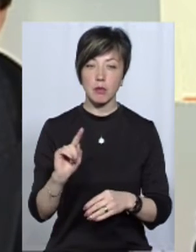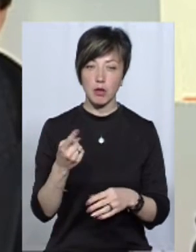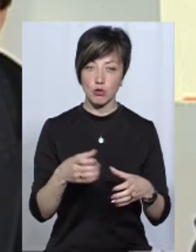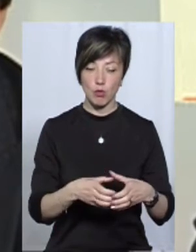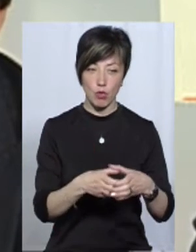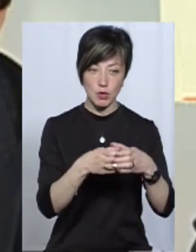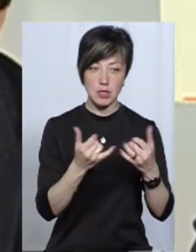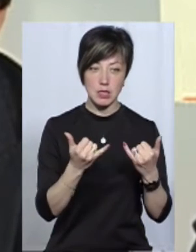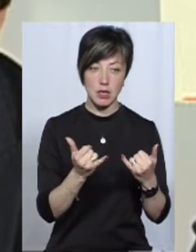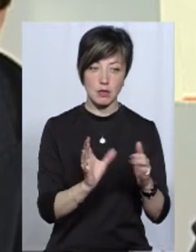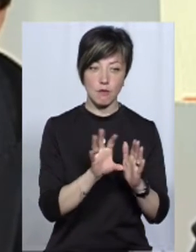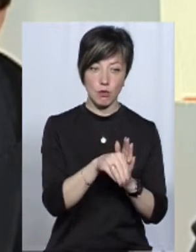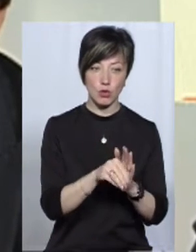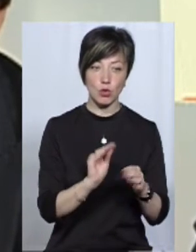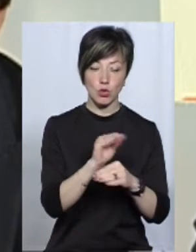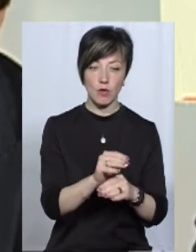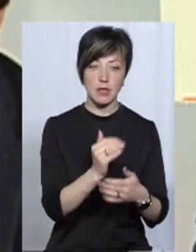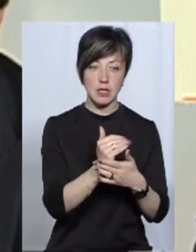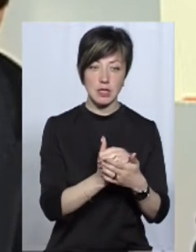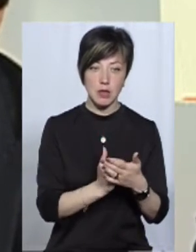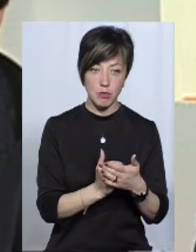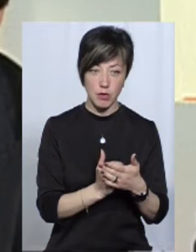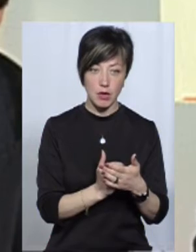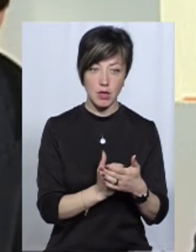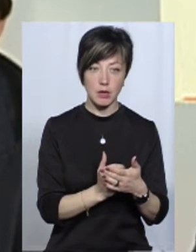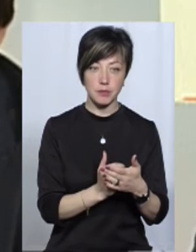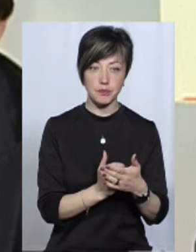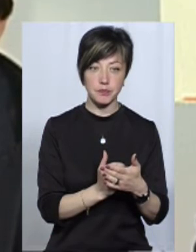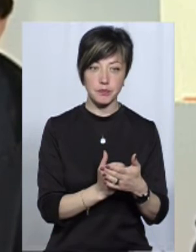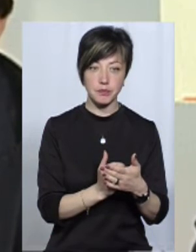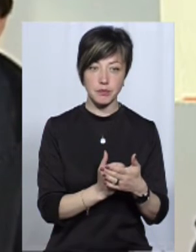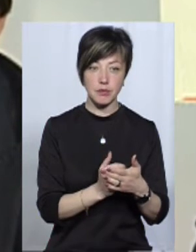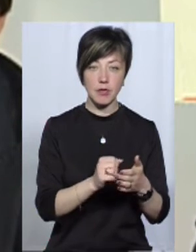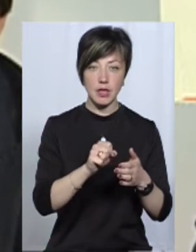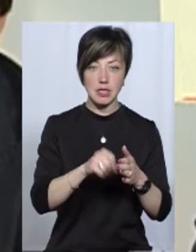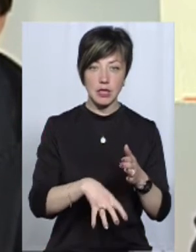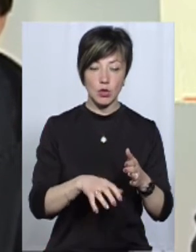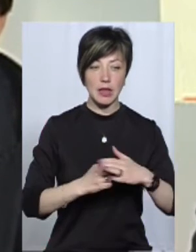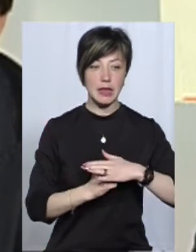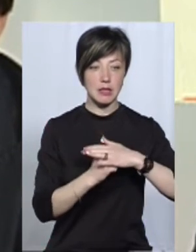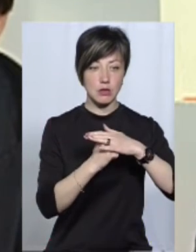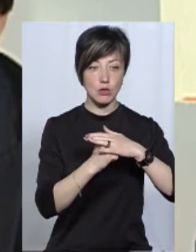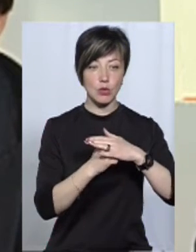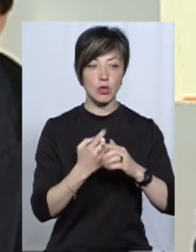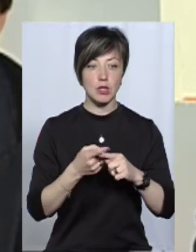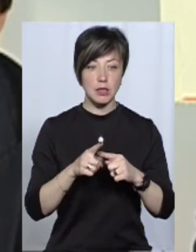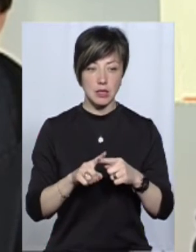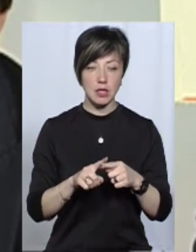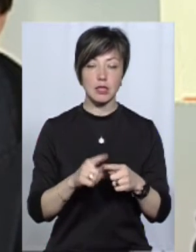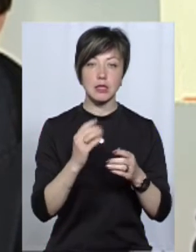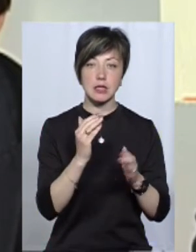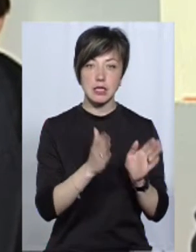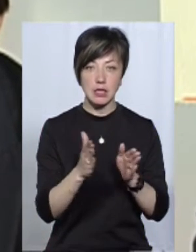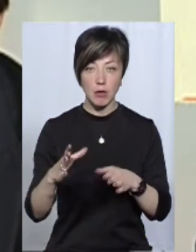першому влосі зараз вводиться додаткова система скиду тиску із герметичного об'єму. це те, що якраз цієї